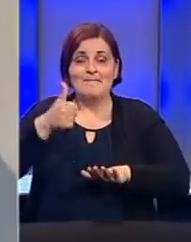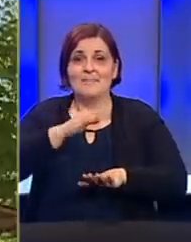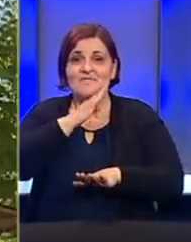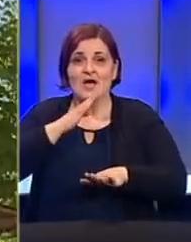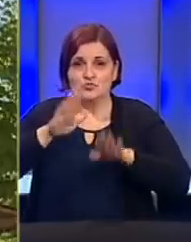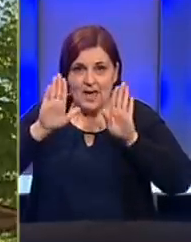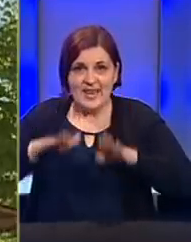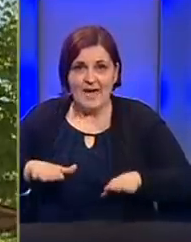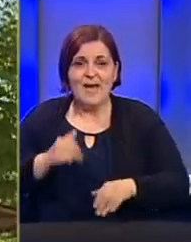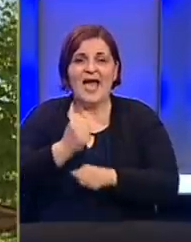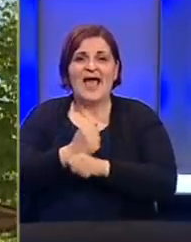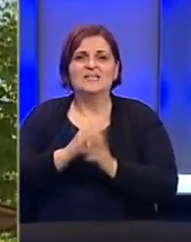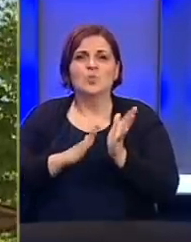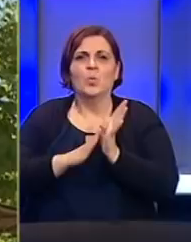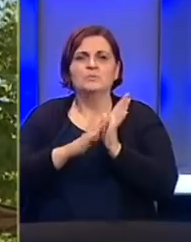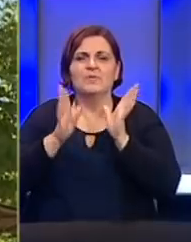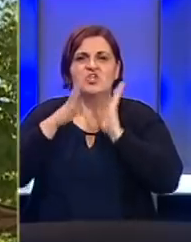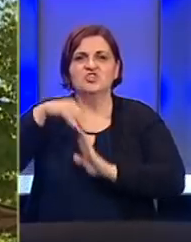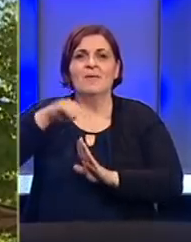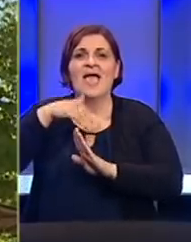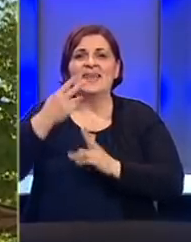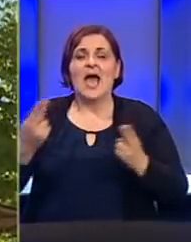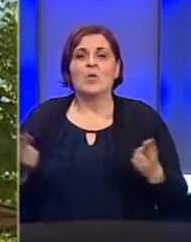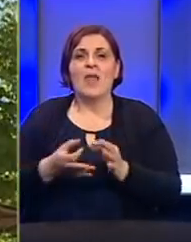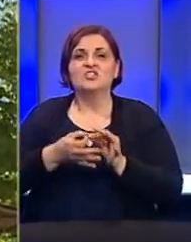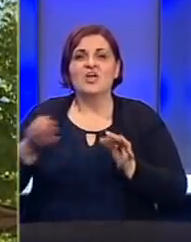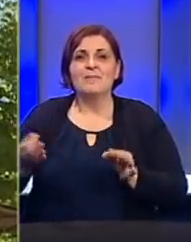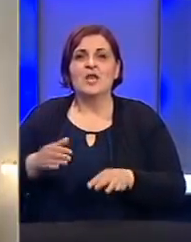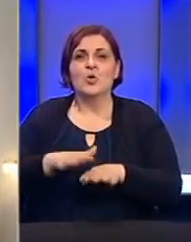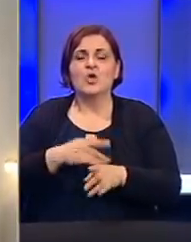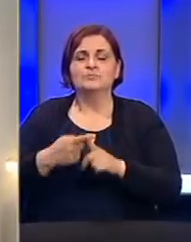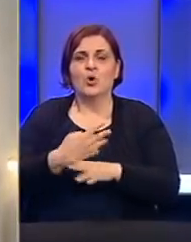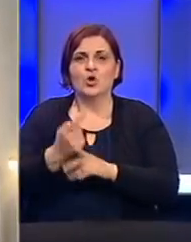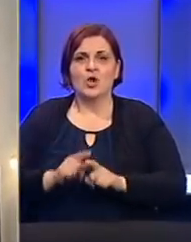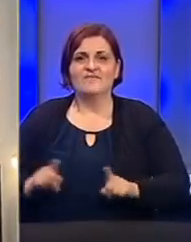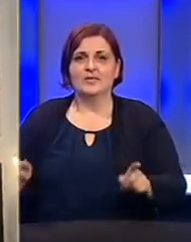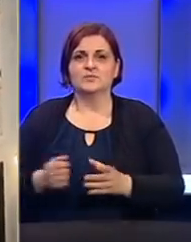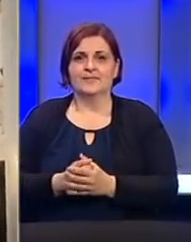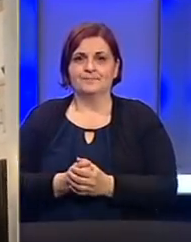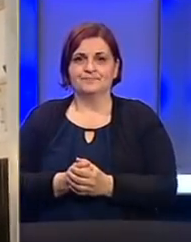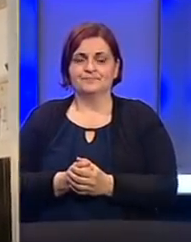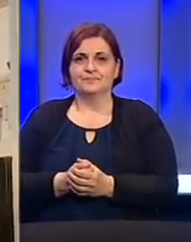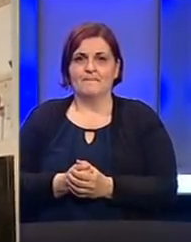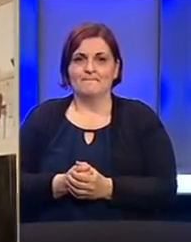prvi džuma namazu u Gazi Husrevbegovoj džami i nakon ublažavanja mjera uvedenih zbog koronavirusa.